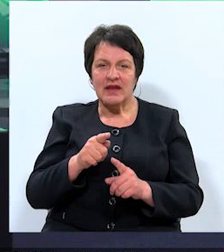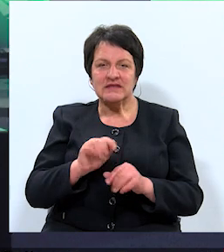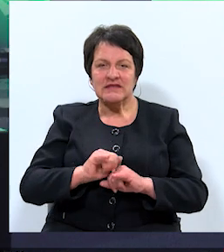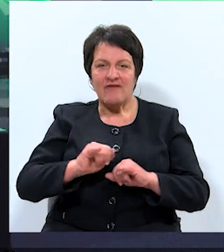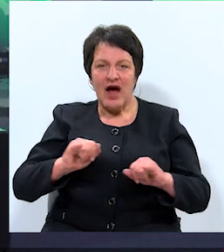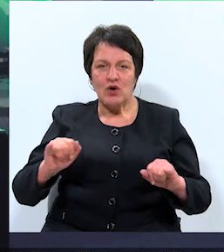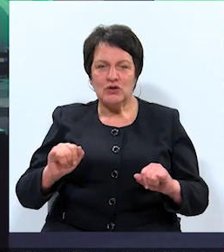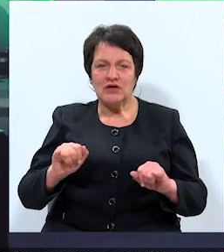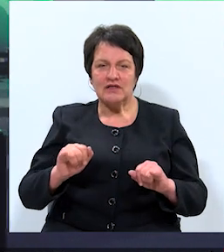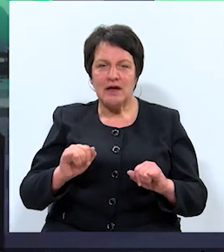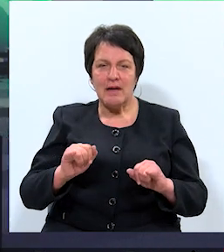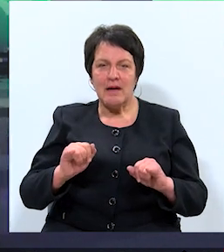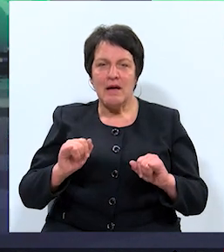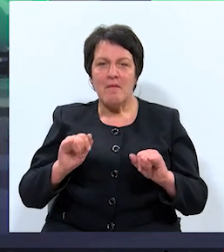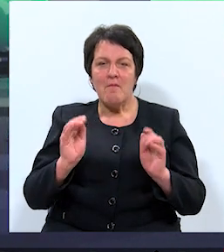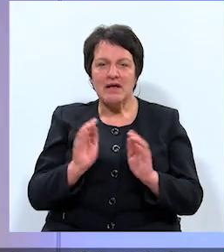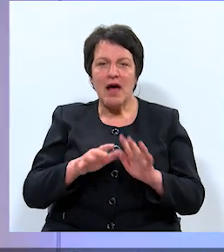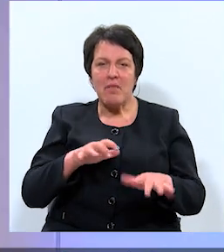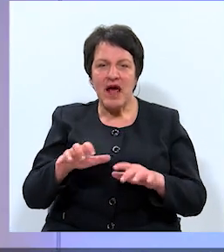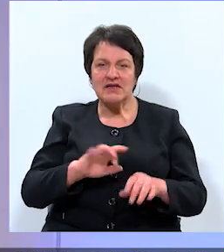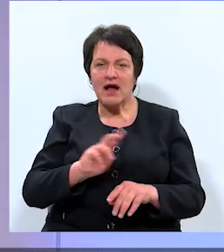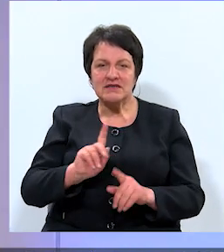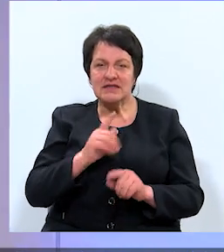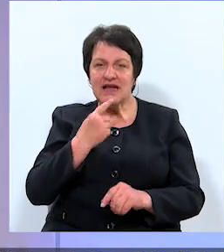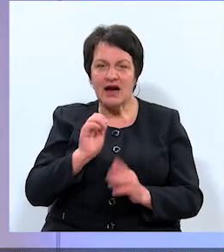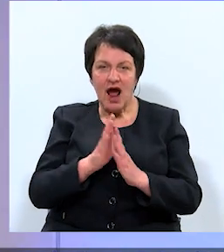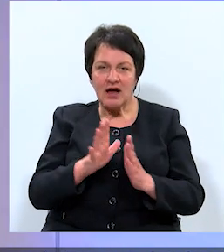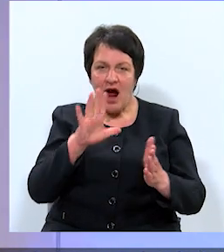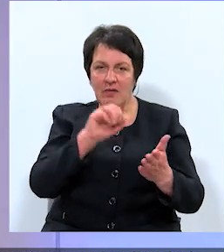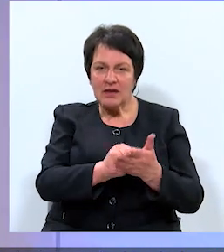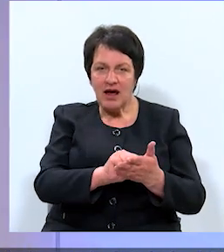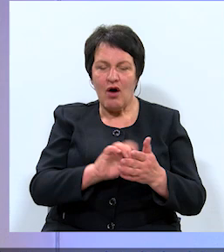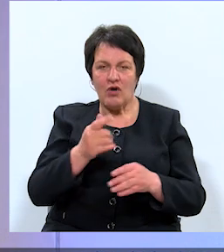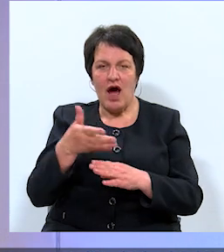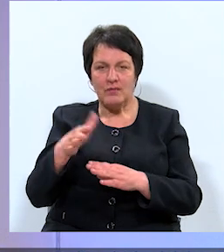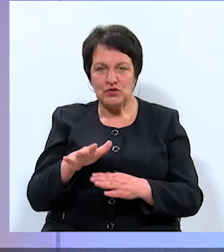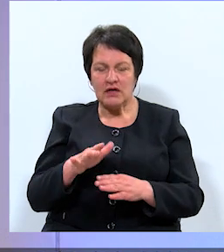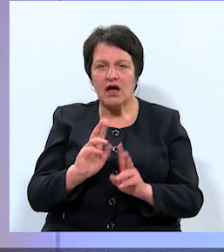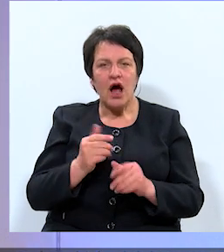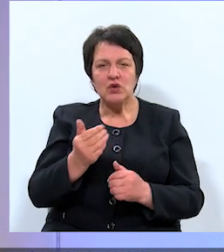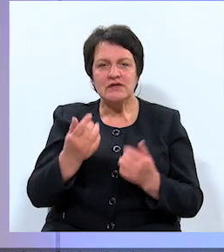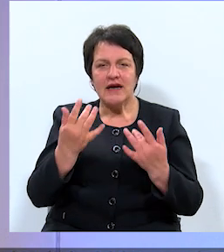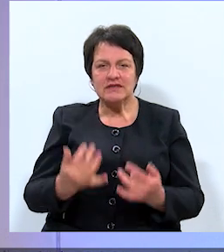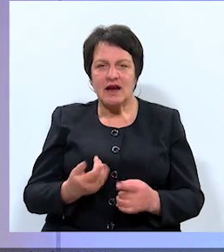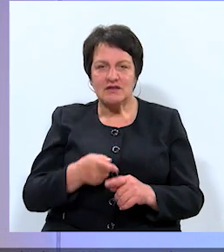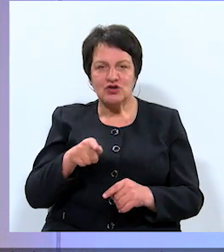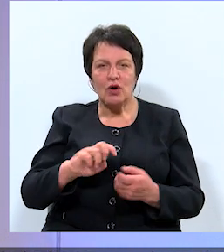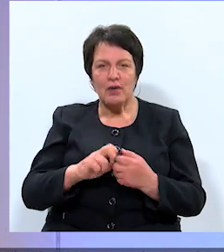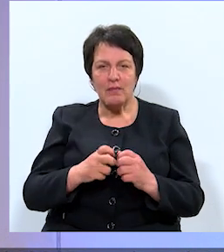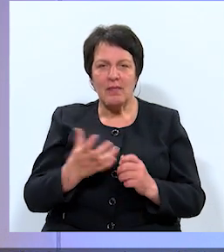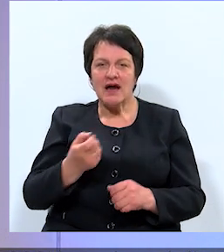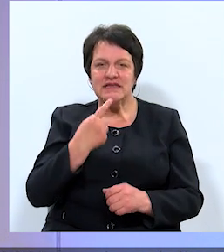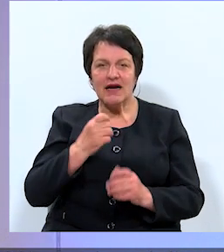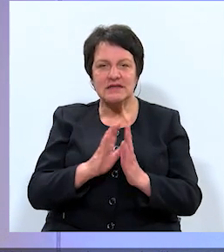savairošies mazie plēsēji, kuri ir gan sarkanājā grāmatā ārpastās. Kā jūs risināsiet šo problēmu